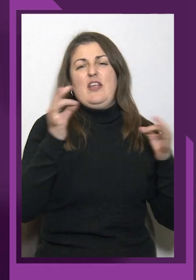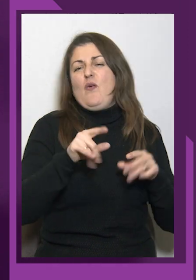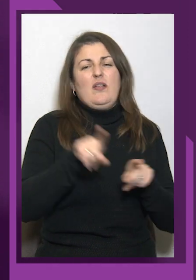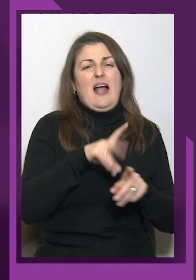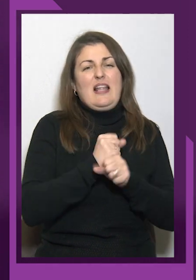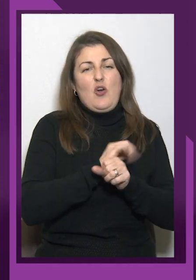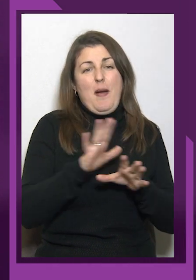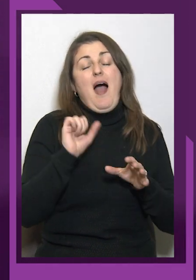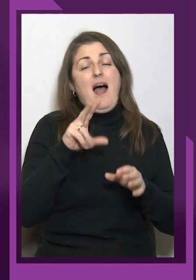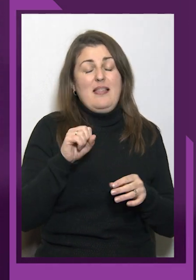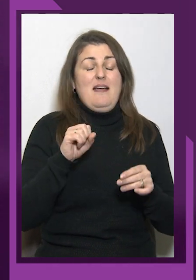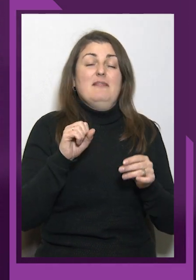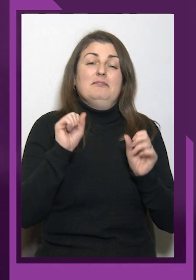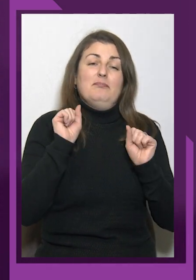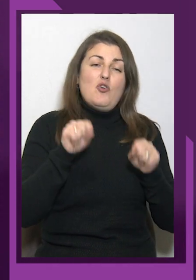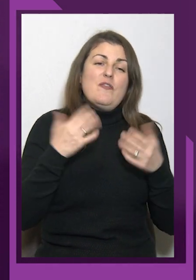наприклад, сюрпризом навіть для вас.